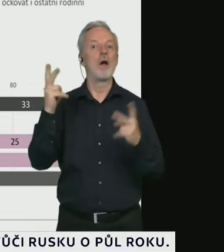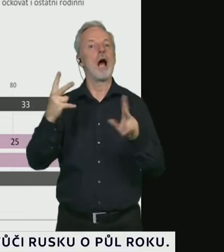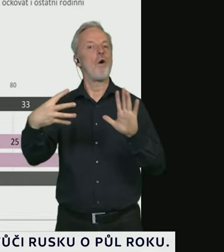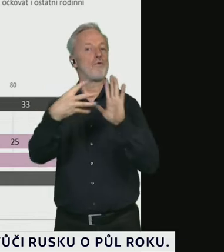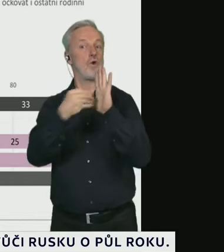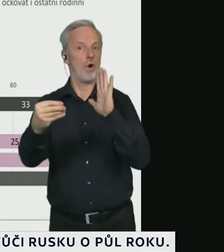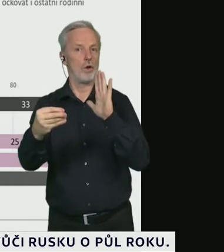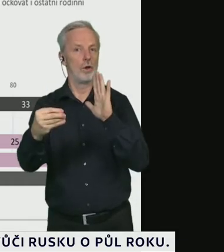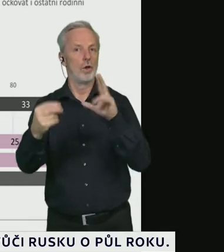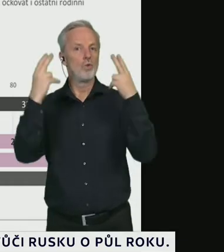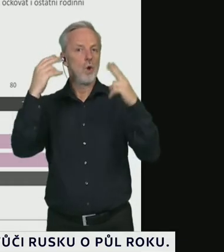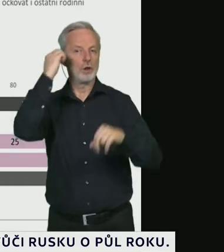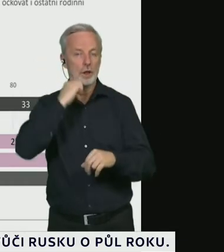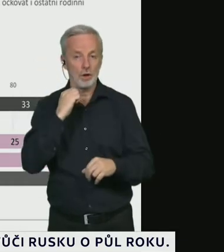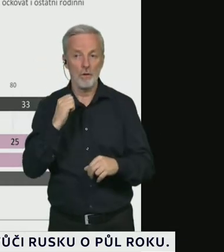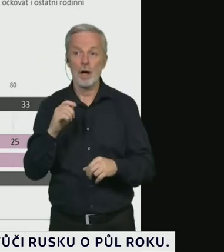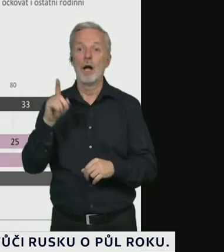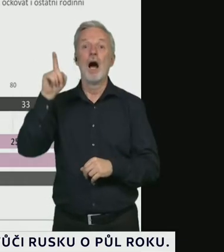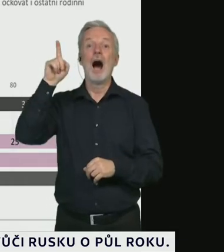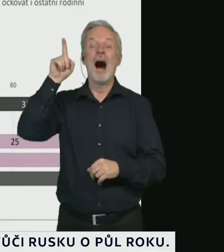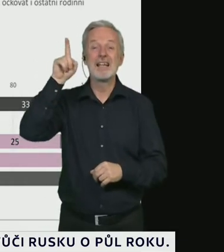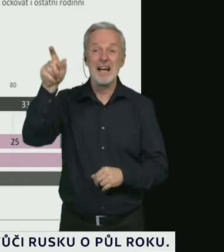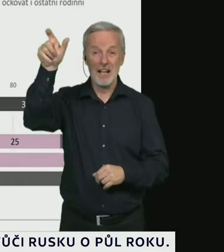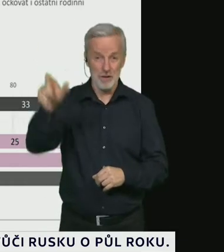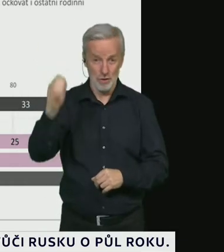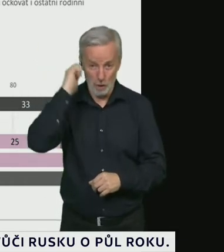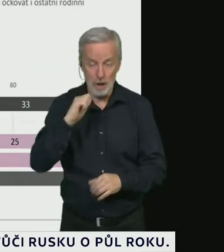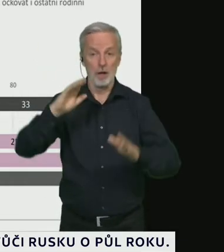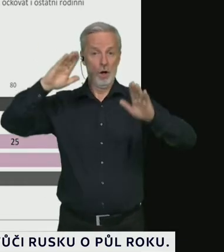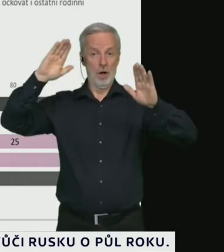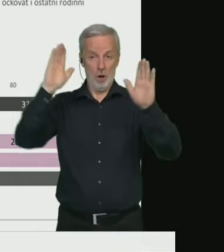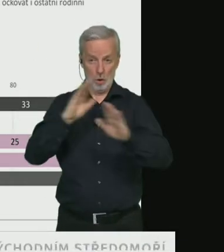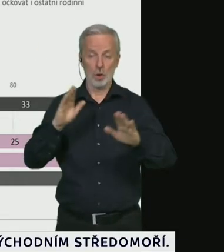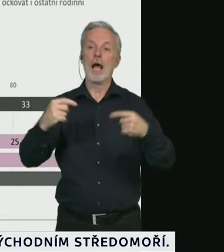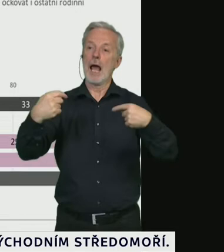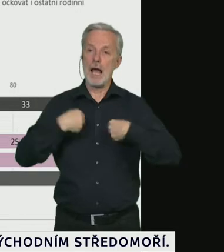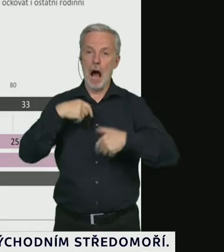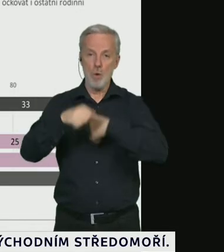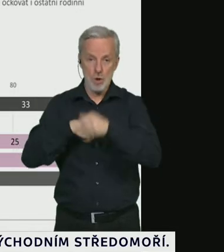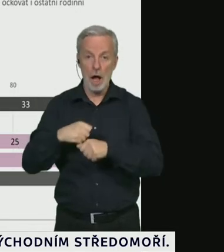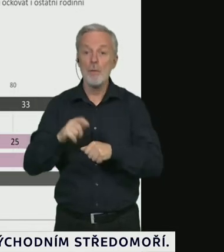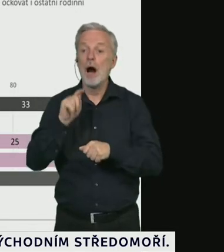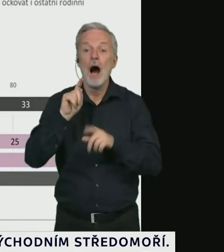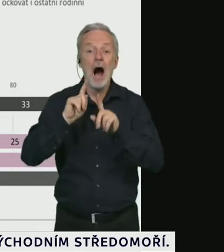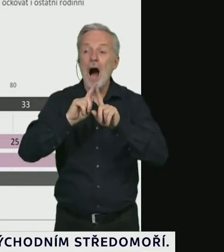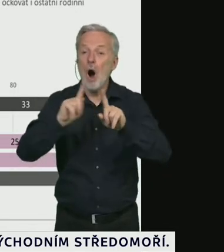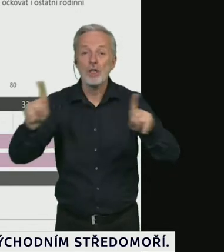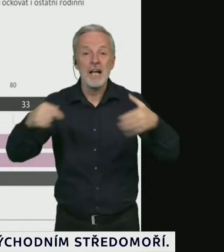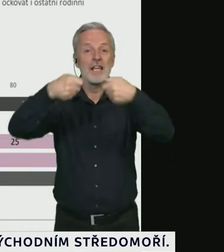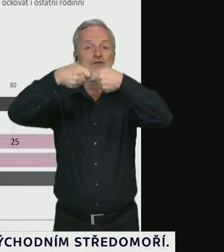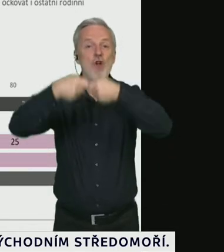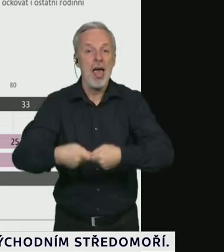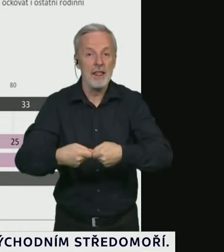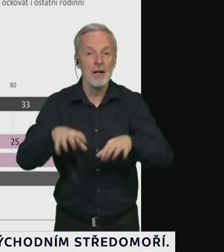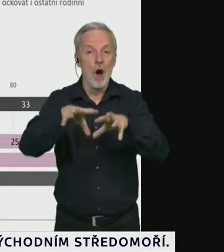často dává zásadní impuls k rozhodování těch ostatních lidí. A ti ostatní lidé třeba ani nemají pocit, že by si